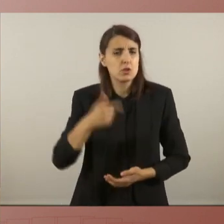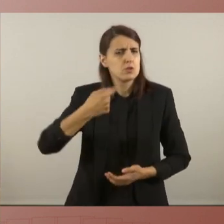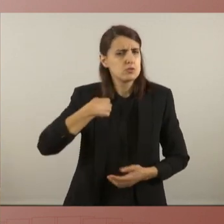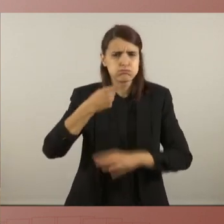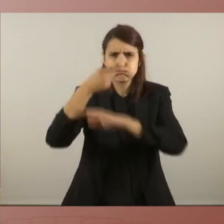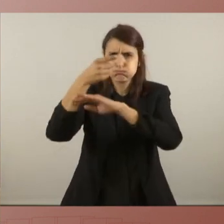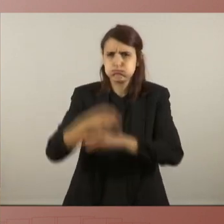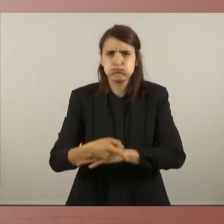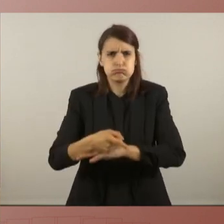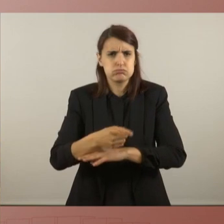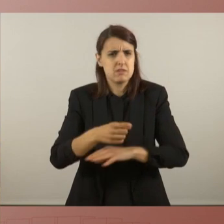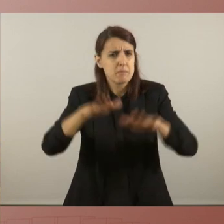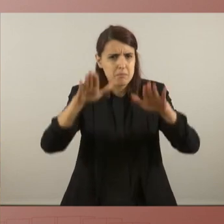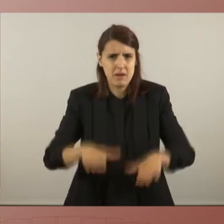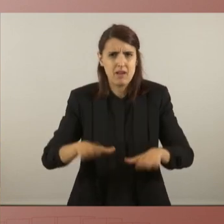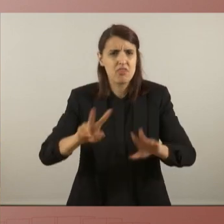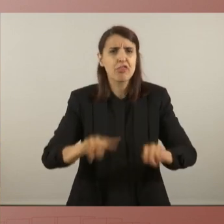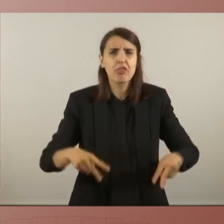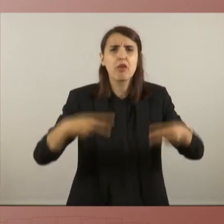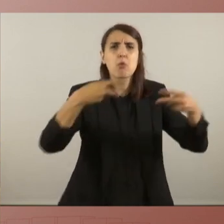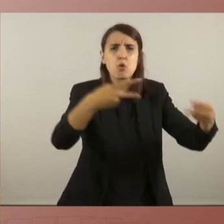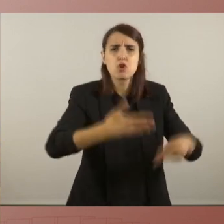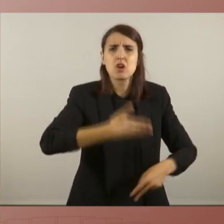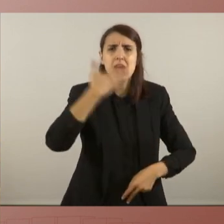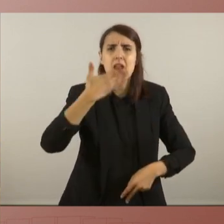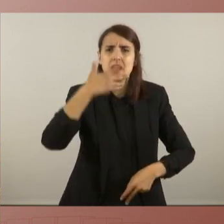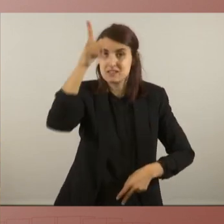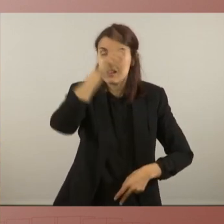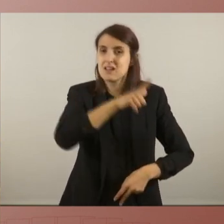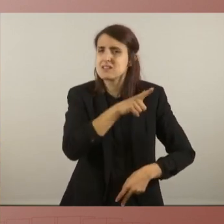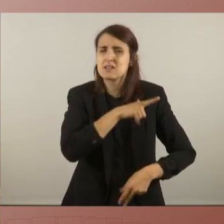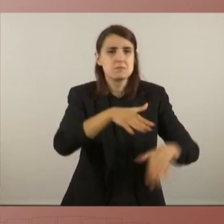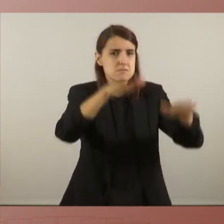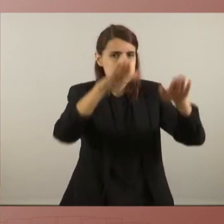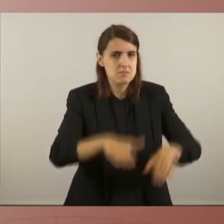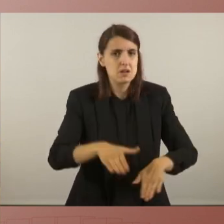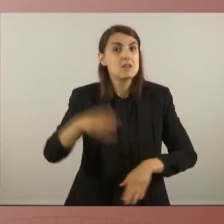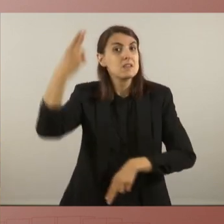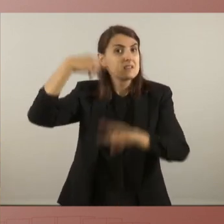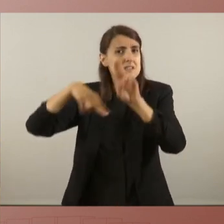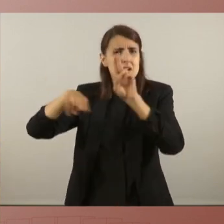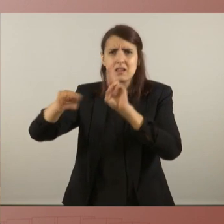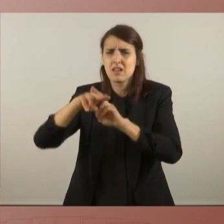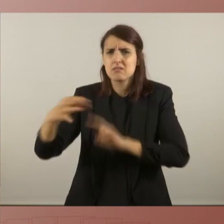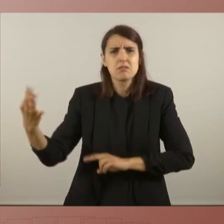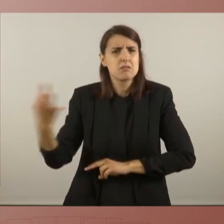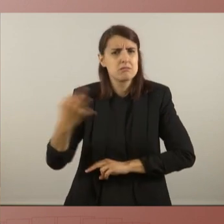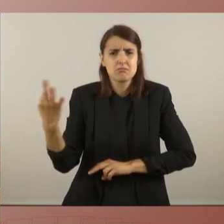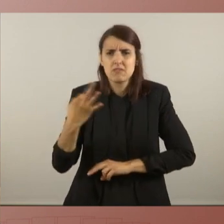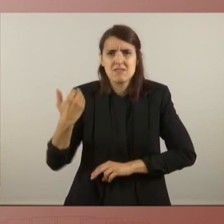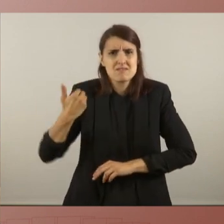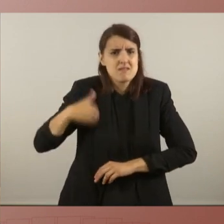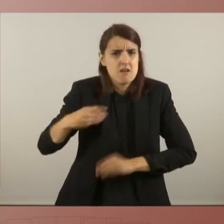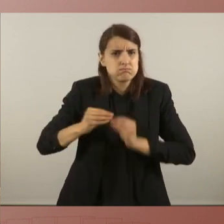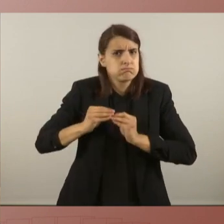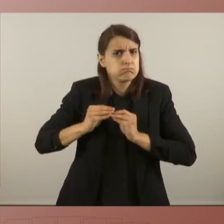les devolucions en calent per part de l'exèrcit i l'actuació urgent de la Generalitat. Ara escoltàvem el senyor Aragonès